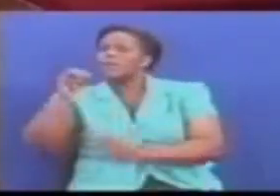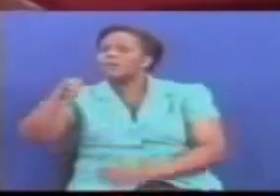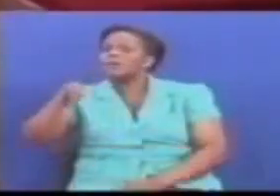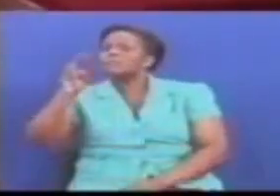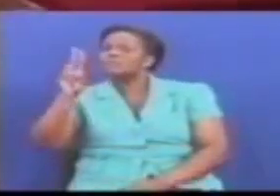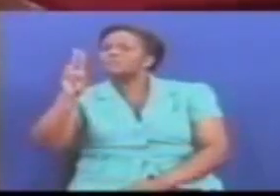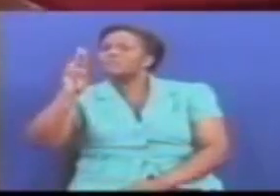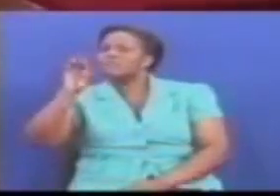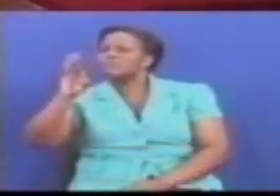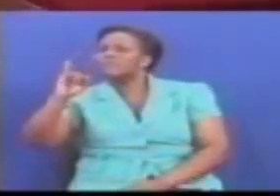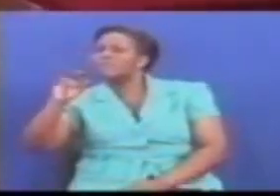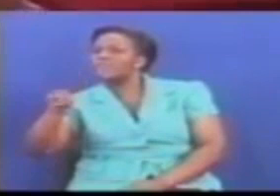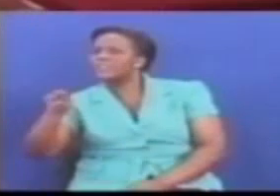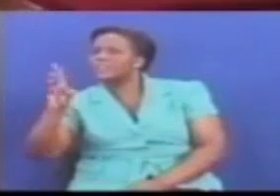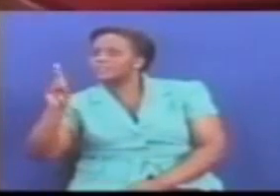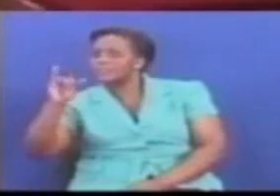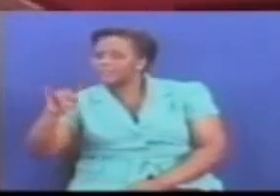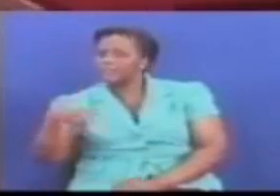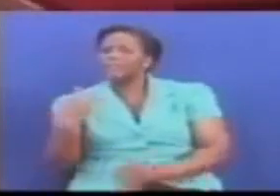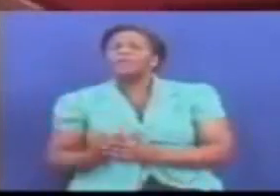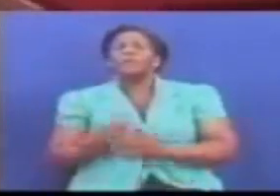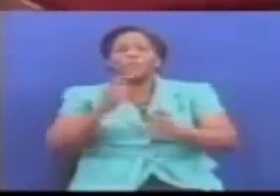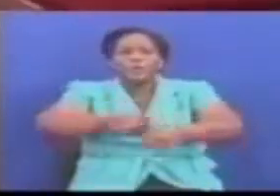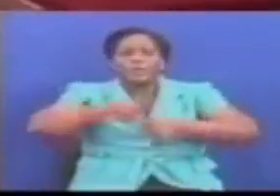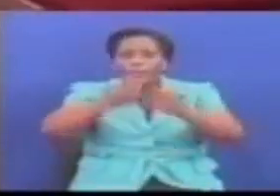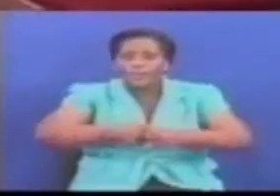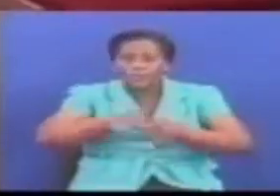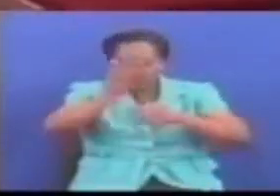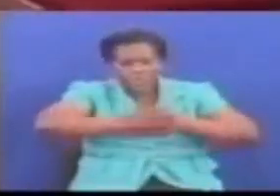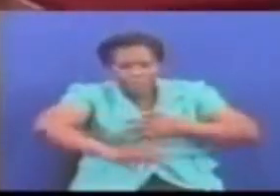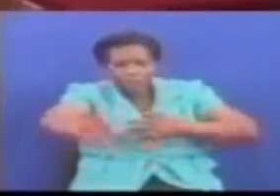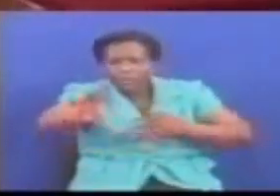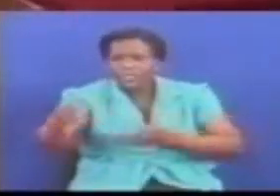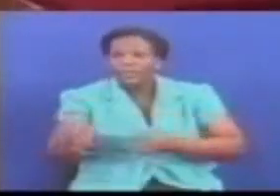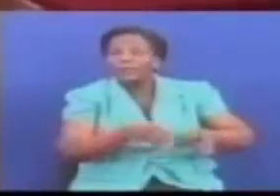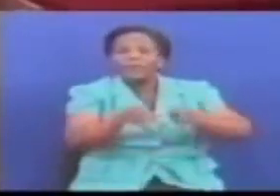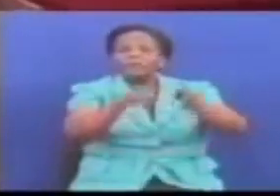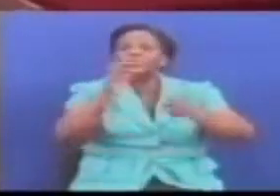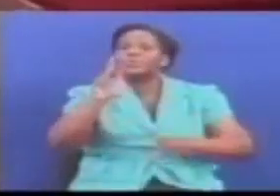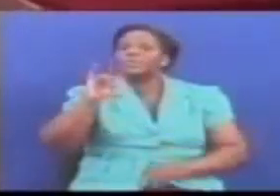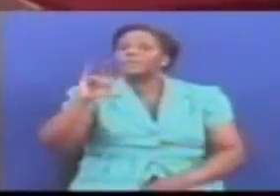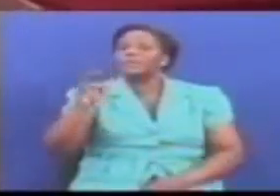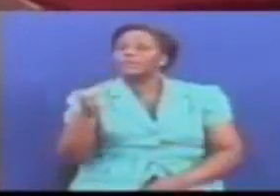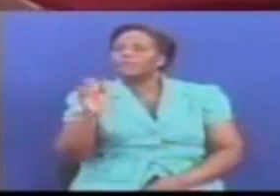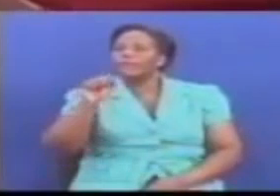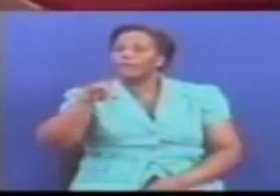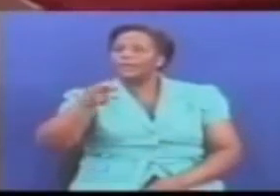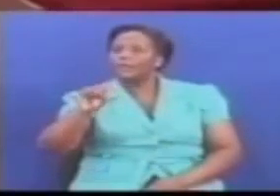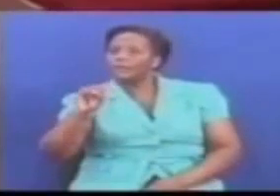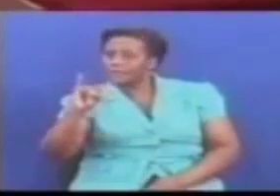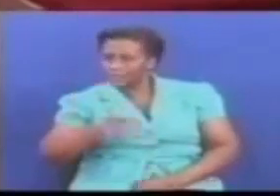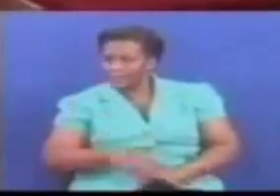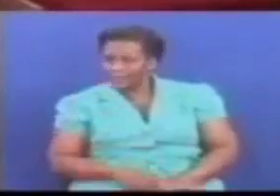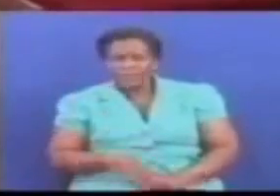ifakara Wanalima kwenye bonde na muto kihansi Na tumewasaidia kabisa wanainchi wale kwenye miradi wetu